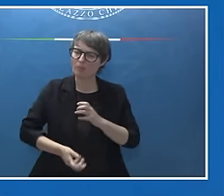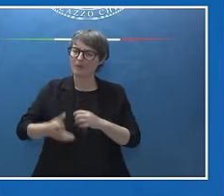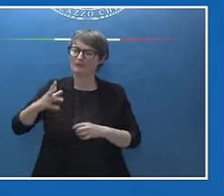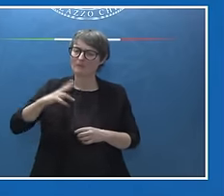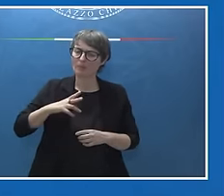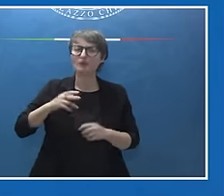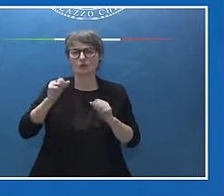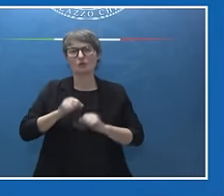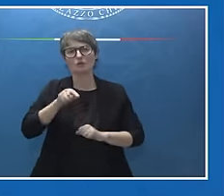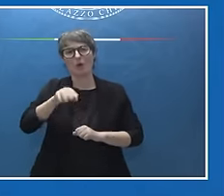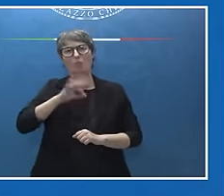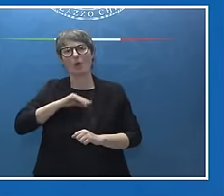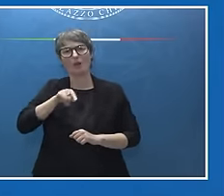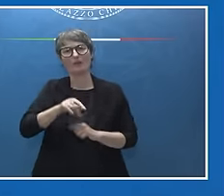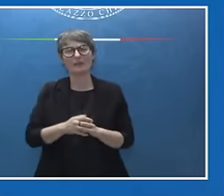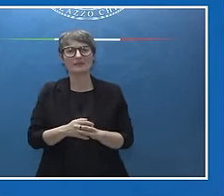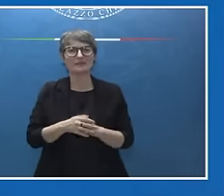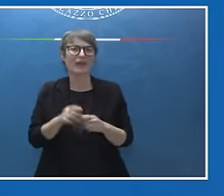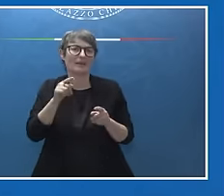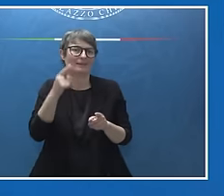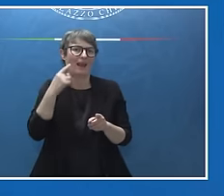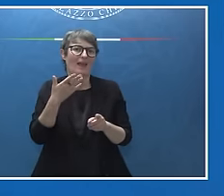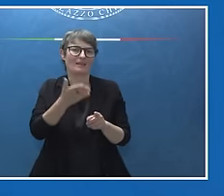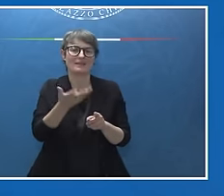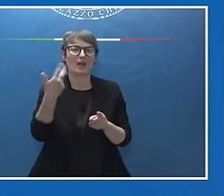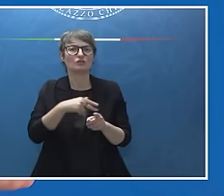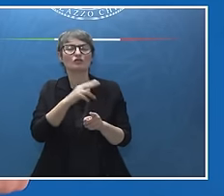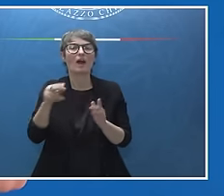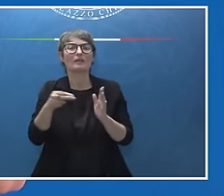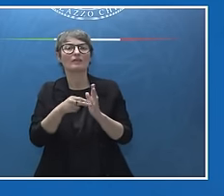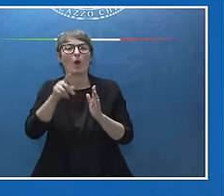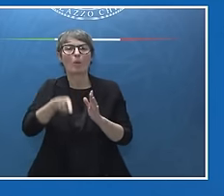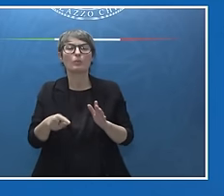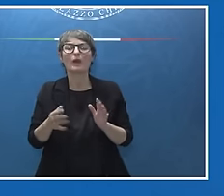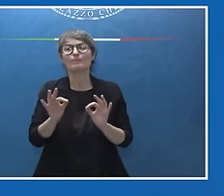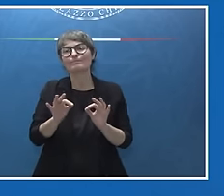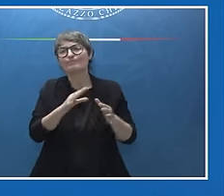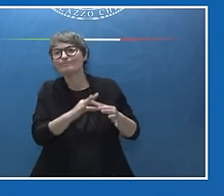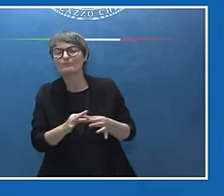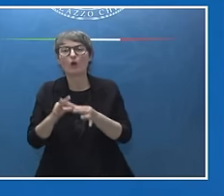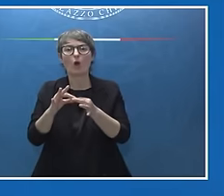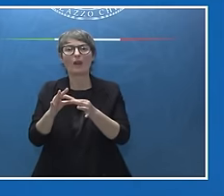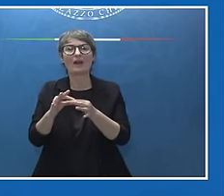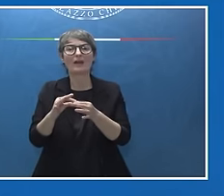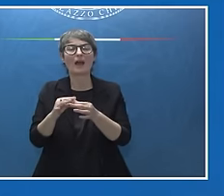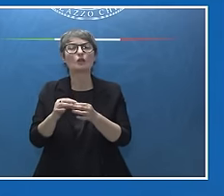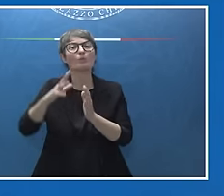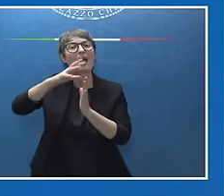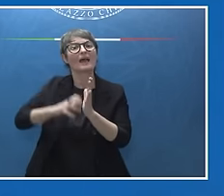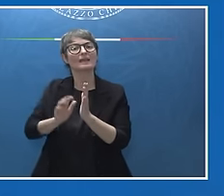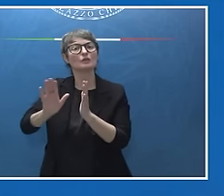particolare. Chiaramente lei sa che questo riferimento è stato inserito anche in linea con una risoluzione delle Nazioni Unite.